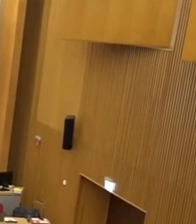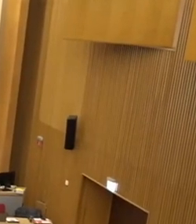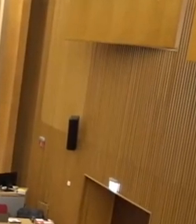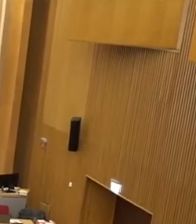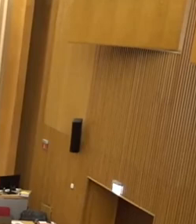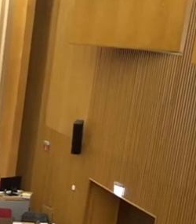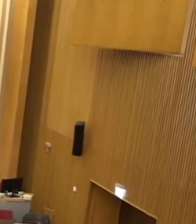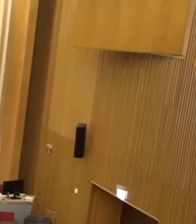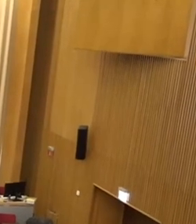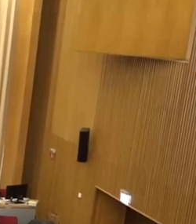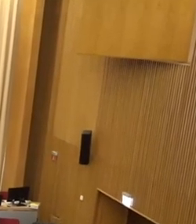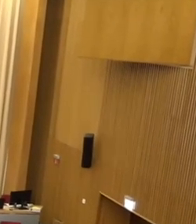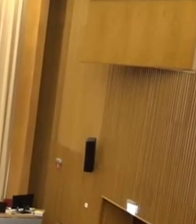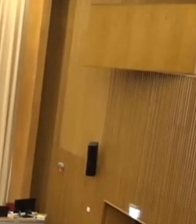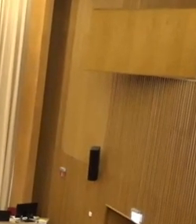also